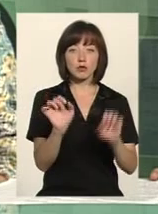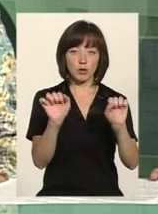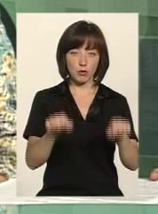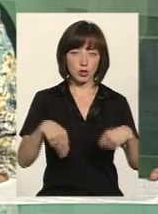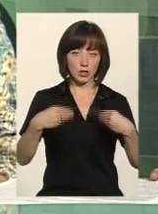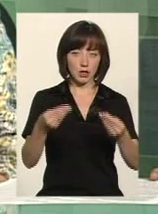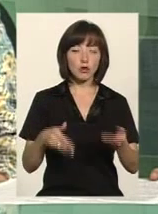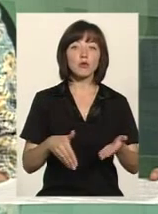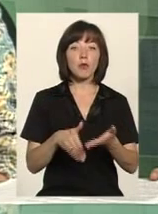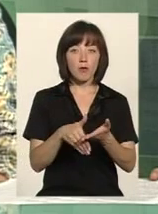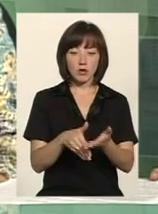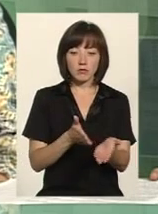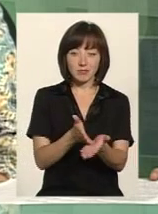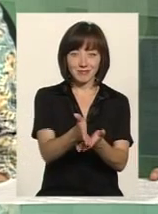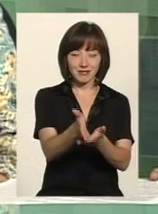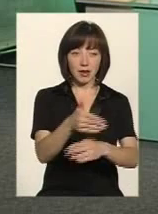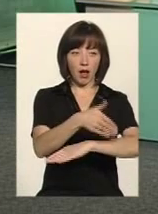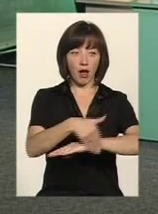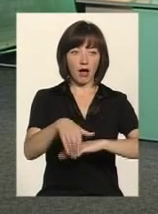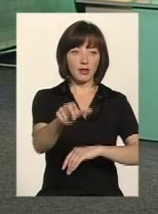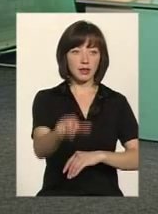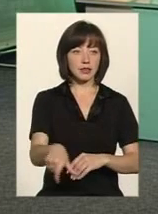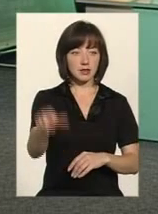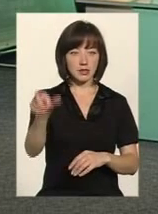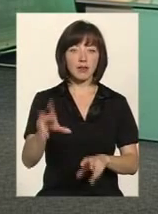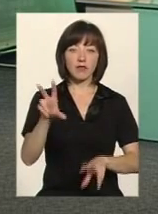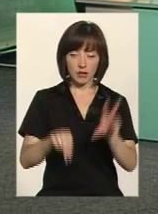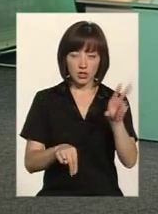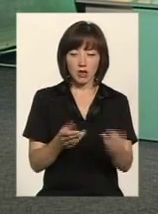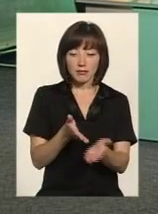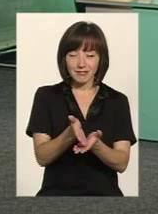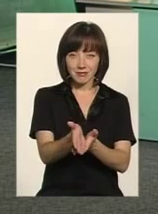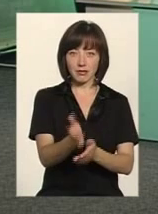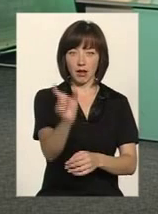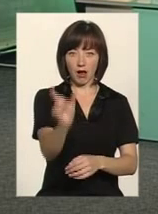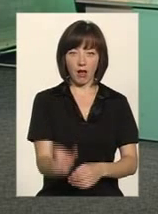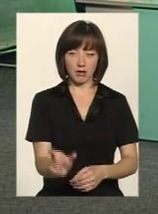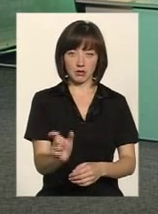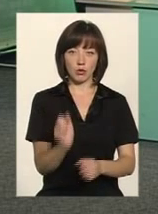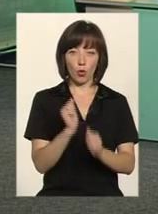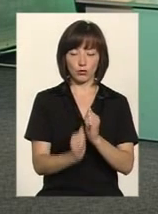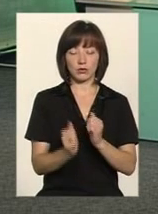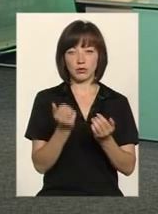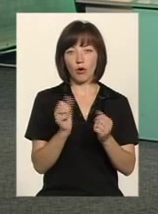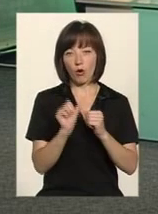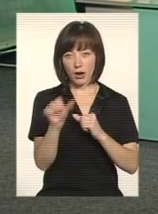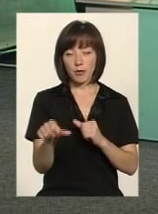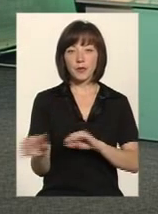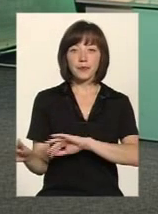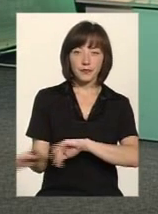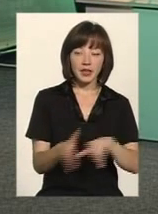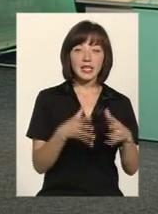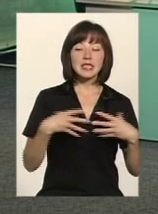надати для проведення дороговартісного лікування. Так, це можна розрахувати, що це допомога є адресною. Добре, тоді, сім'ї